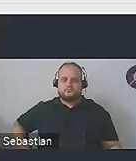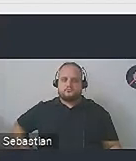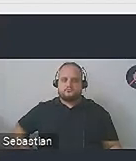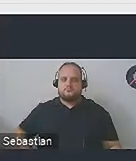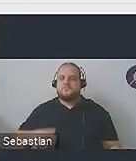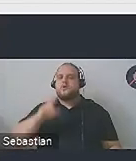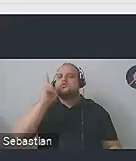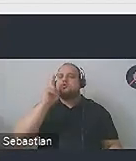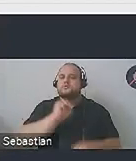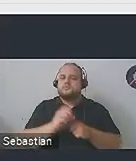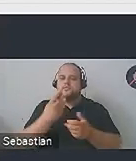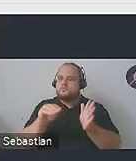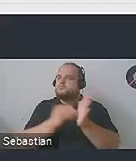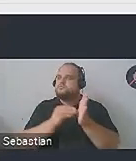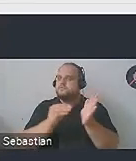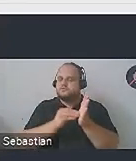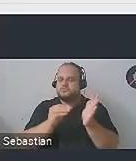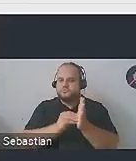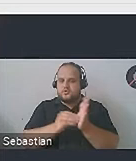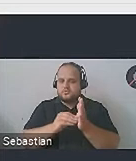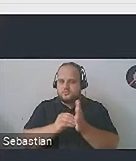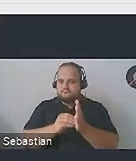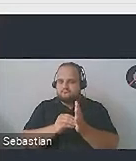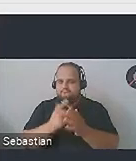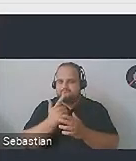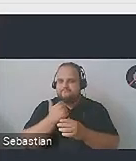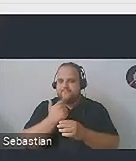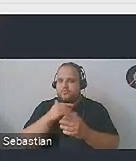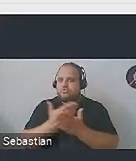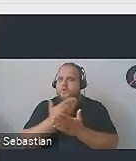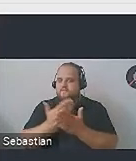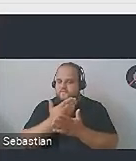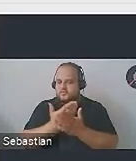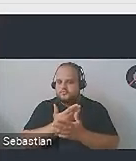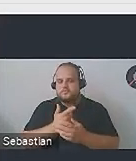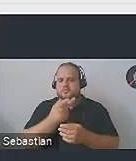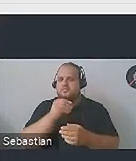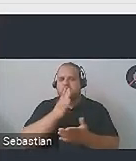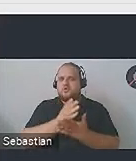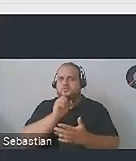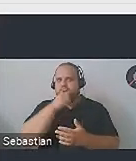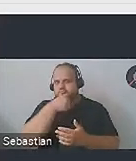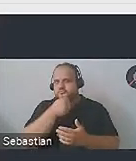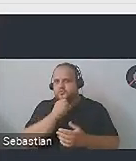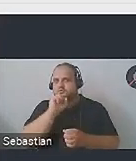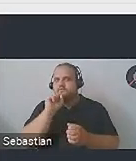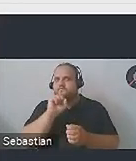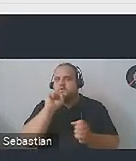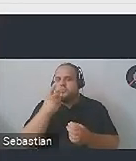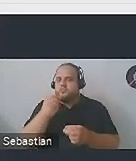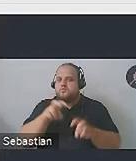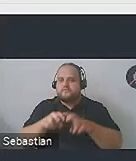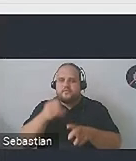niedoświadczonym użytkownikom technologii. I to nie znaczy, że mowa tylko o seniorach, którzy na przykład nigdy w życiu nie używali